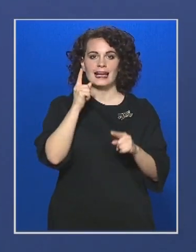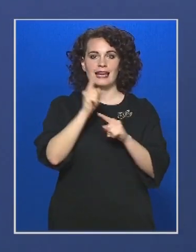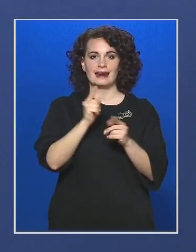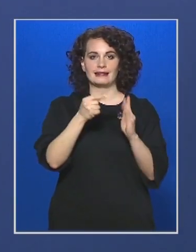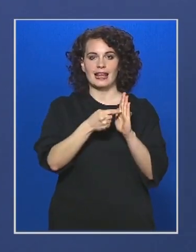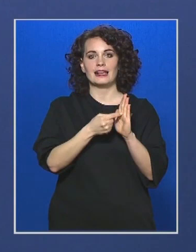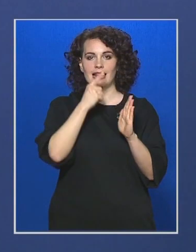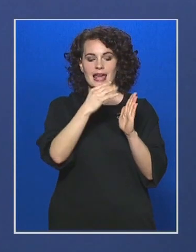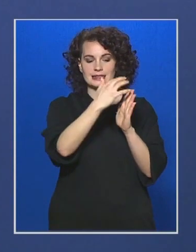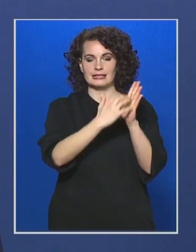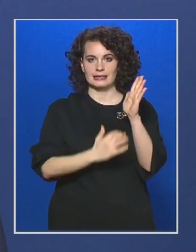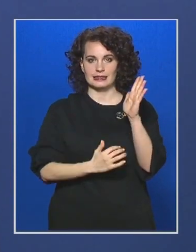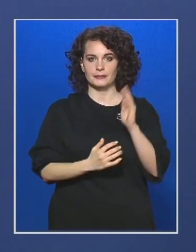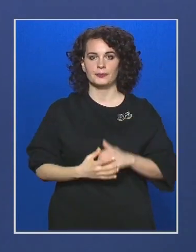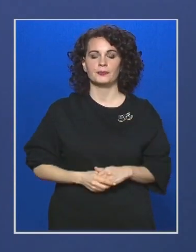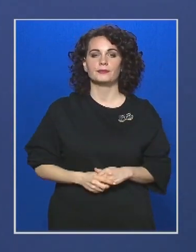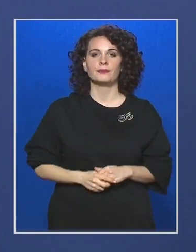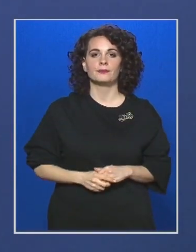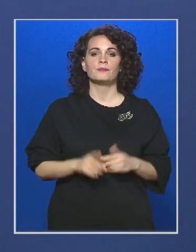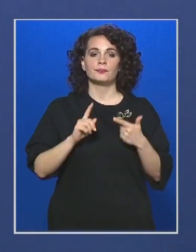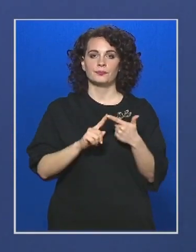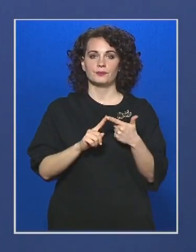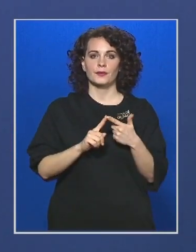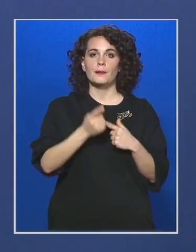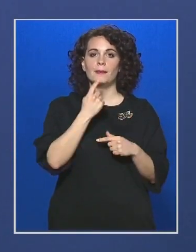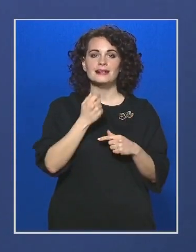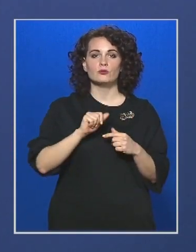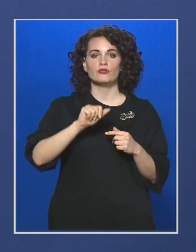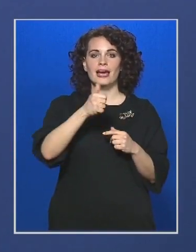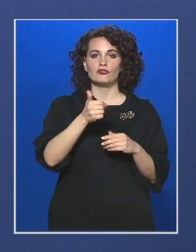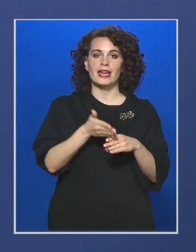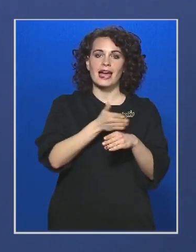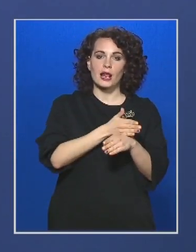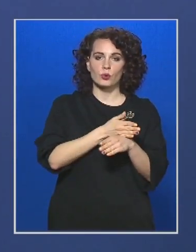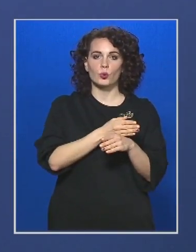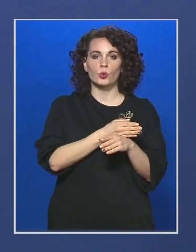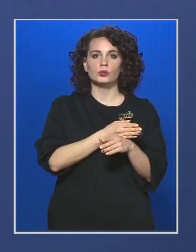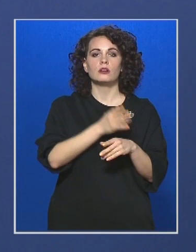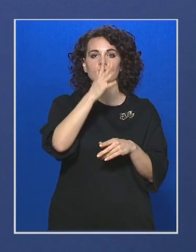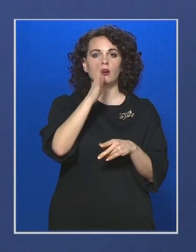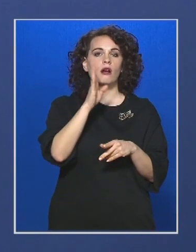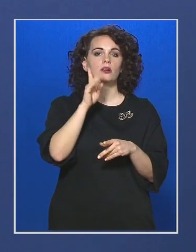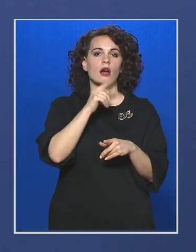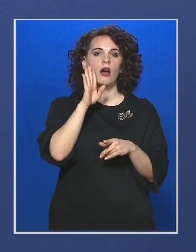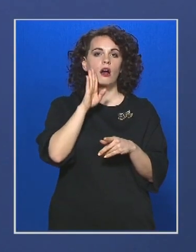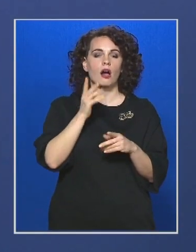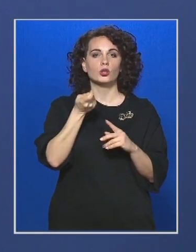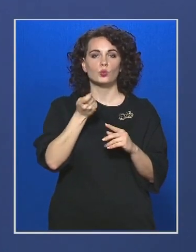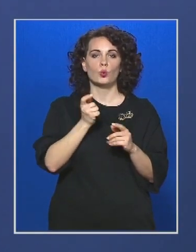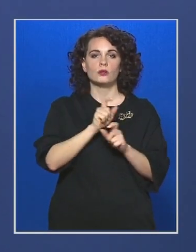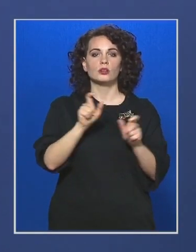tartalmazza majd. Másodszor. A március elsője előtt keletkezett Kata adótartozásokra